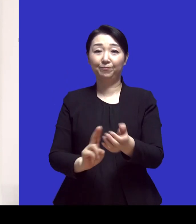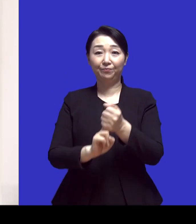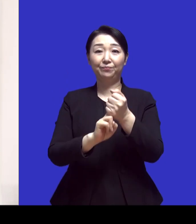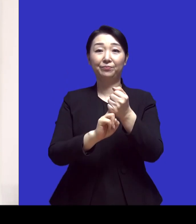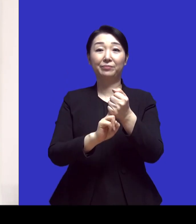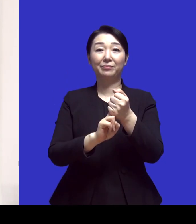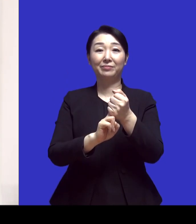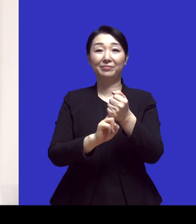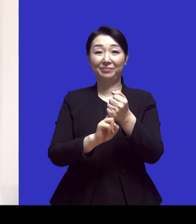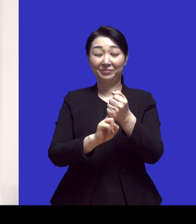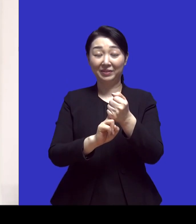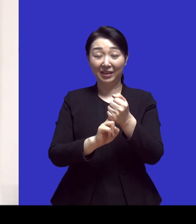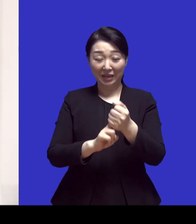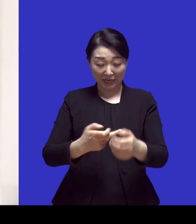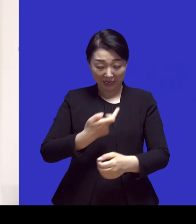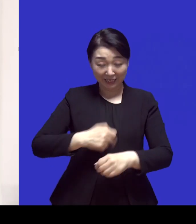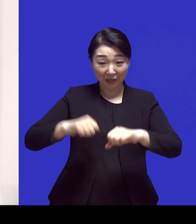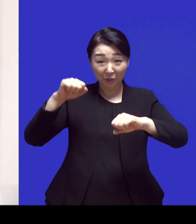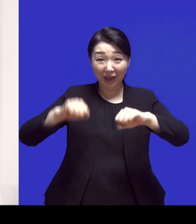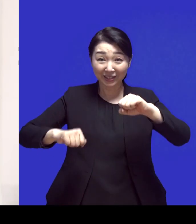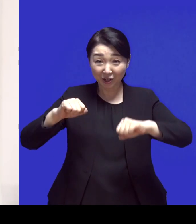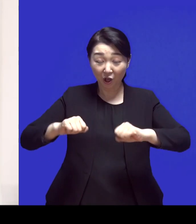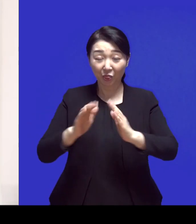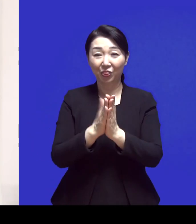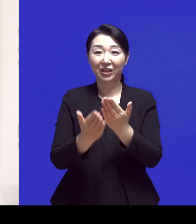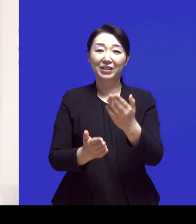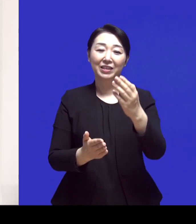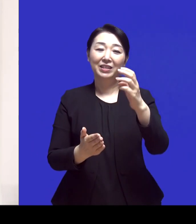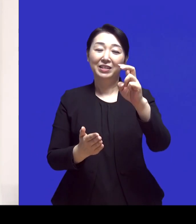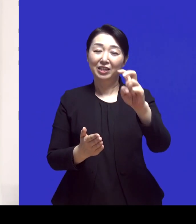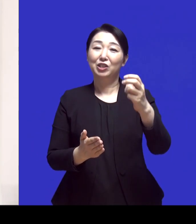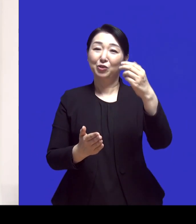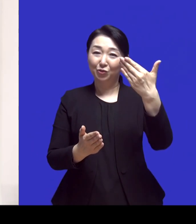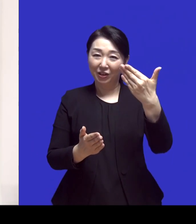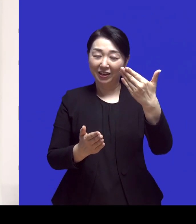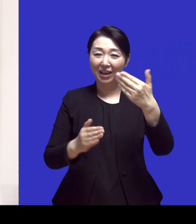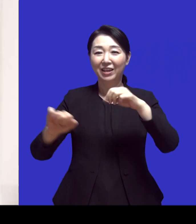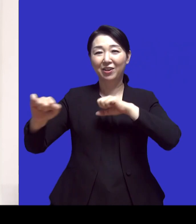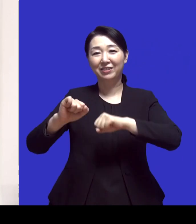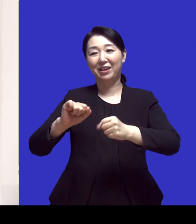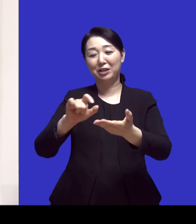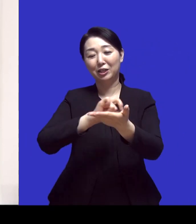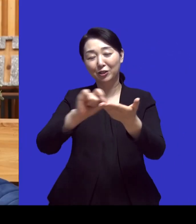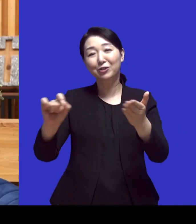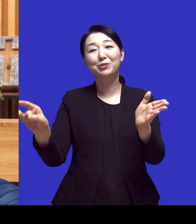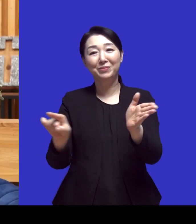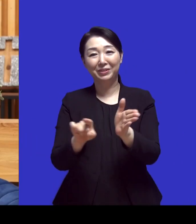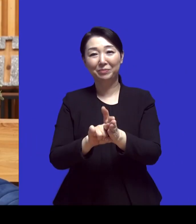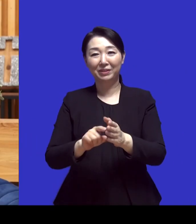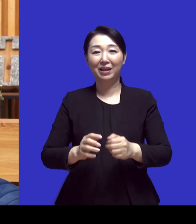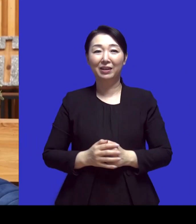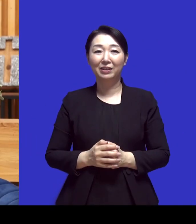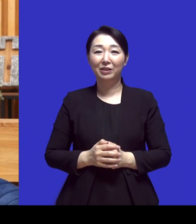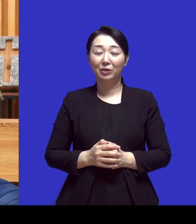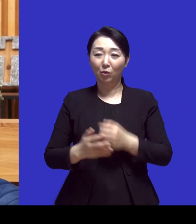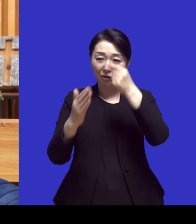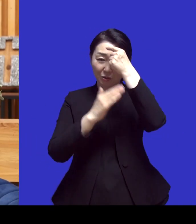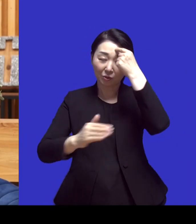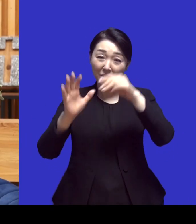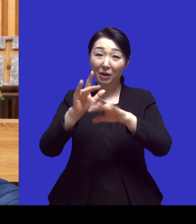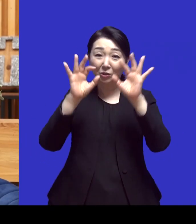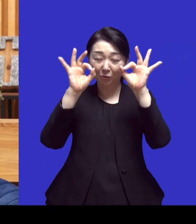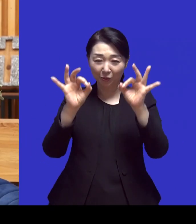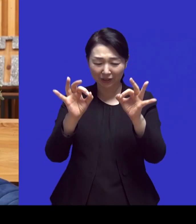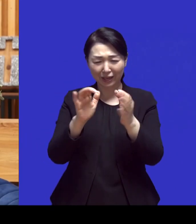사도행전 29장의 역사를 또 써내기로 하시리라 그런 믿음을 갖게 되었습니다 많은 성도님들이 오늘 아마 방송 보시고 뜨겁게